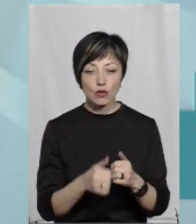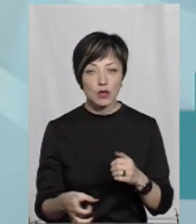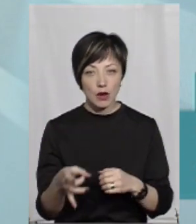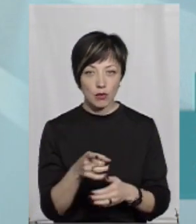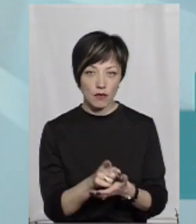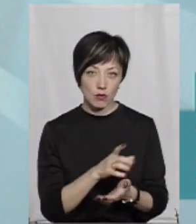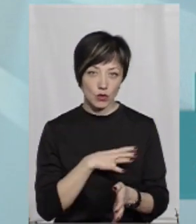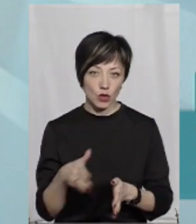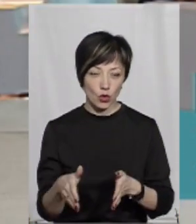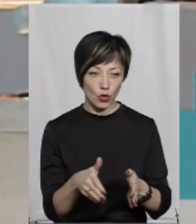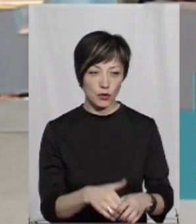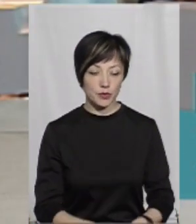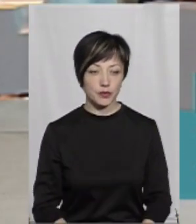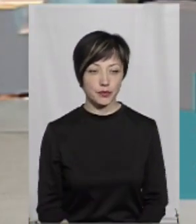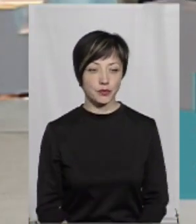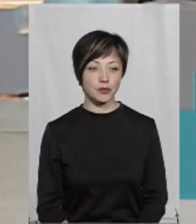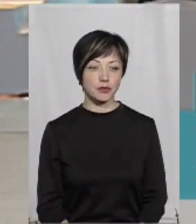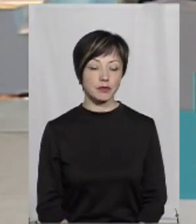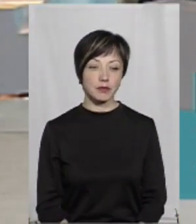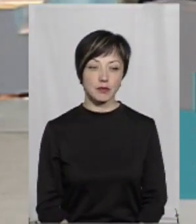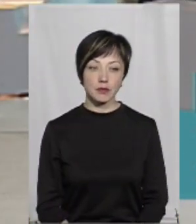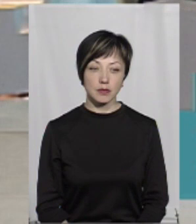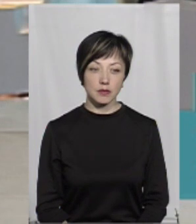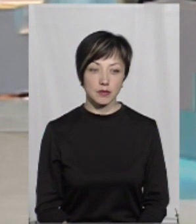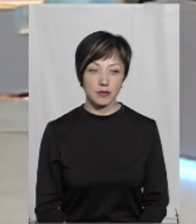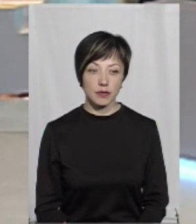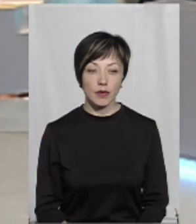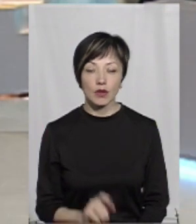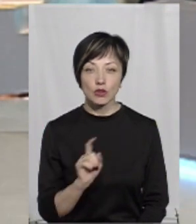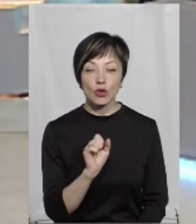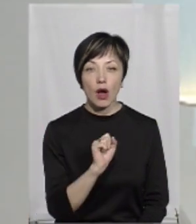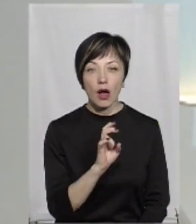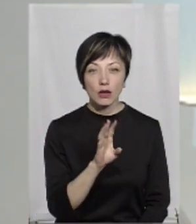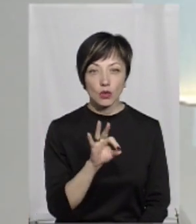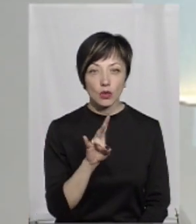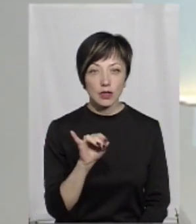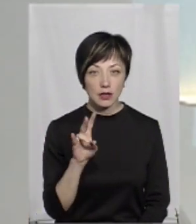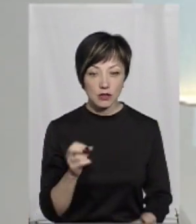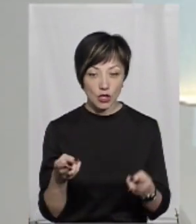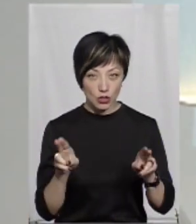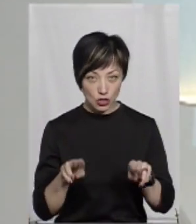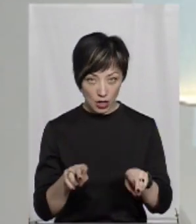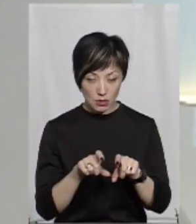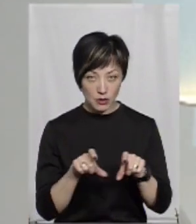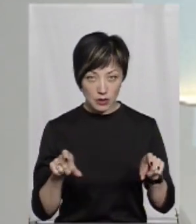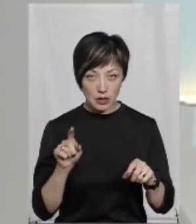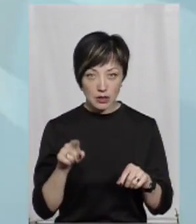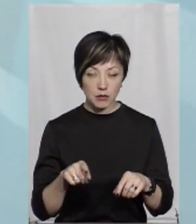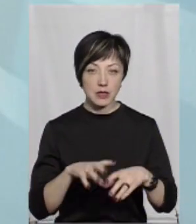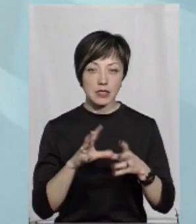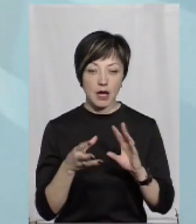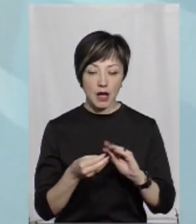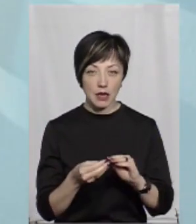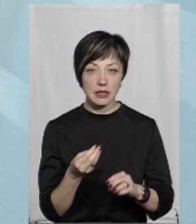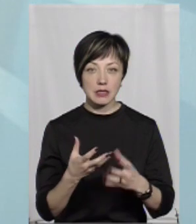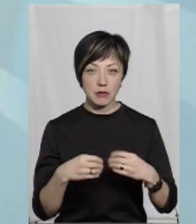районі повинні бути дороги. То що з тими антонінами? Залишається амбулаторія там? Амбулаторія загальної